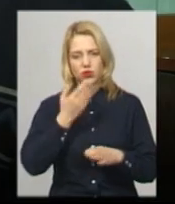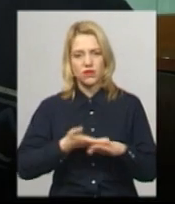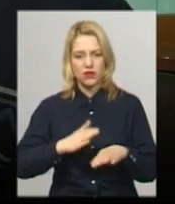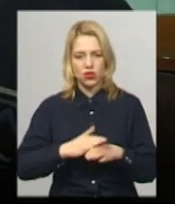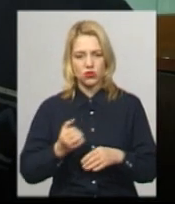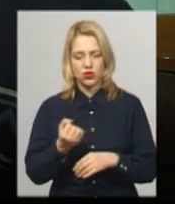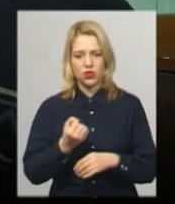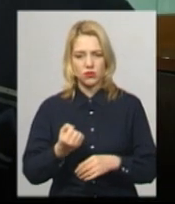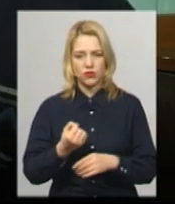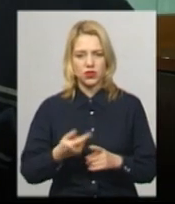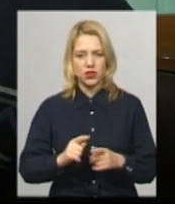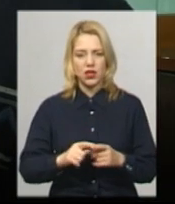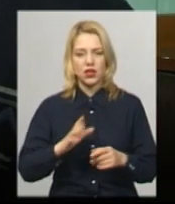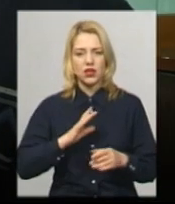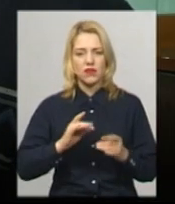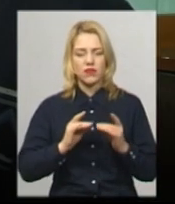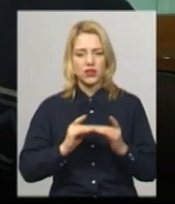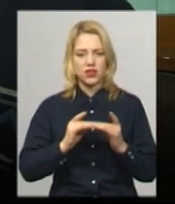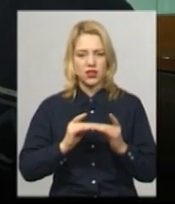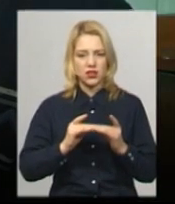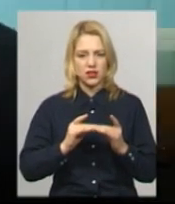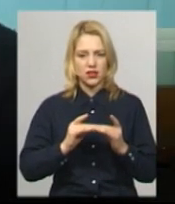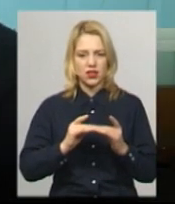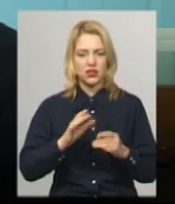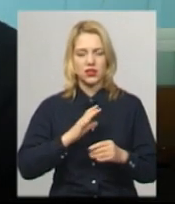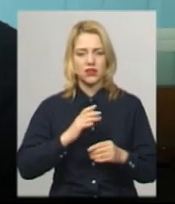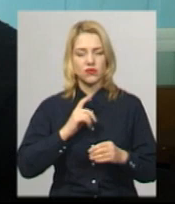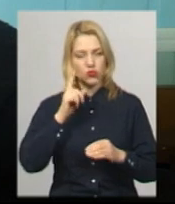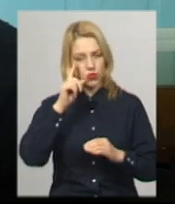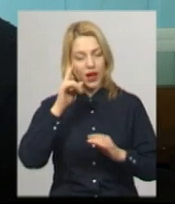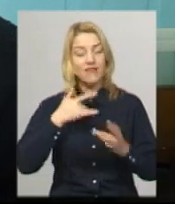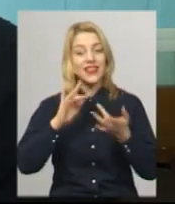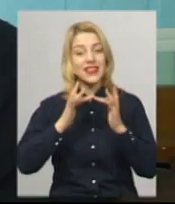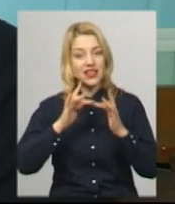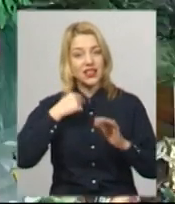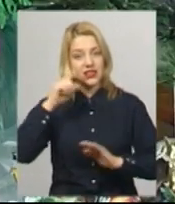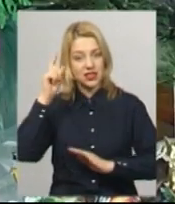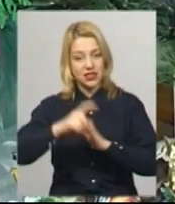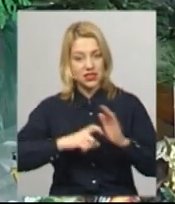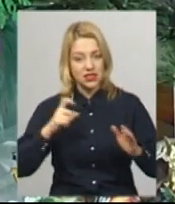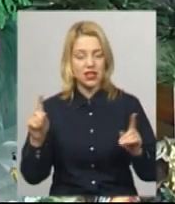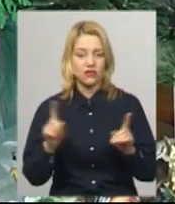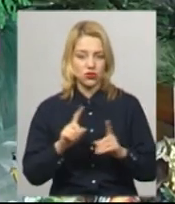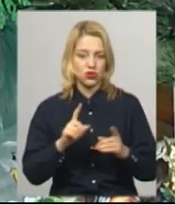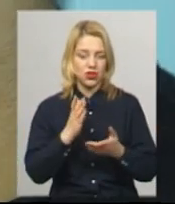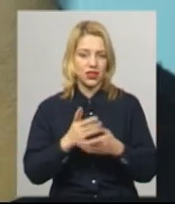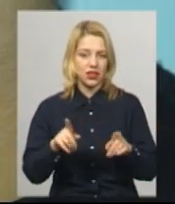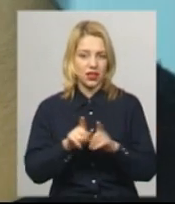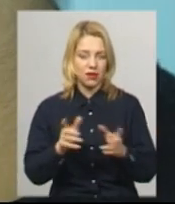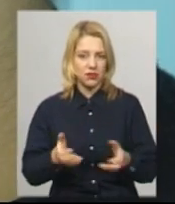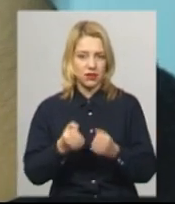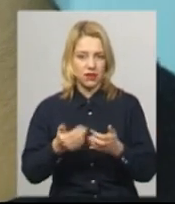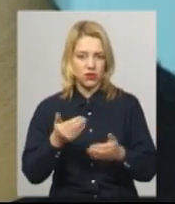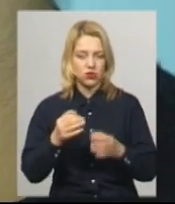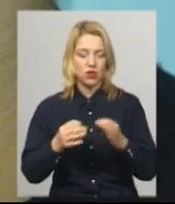звичайно, натиснувся в інтернеті, що є такі суди. Я вирішив, що це якась підтримка. Артем каже, до батьків почуттів у нього